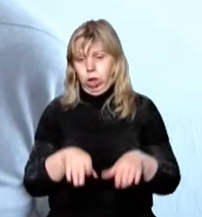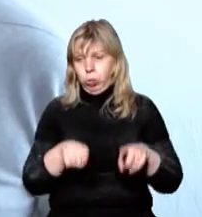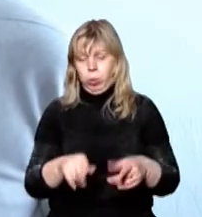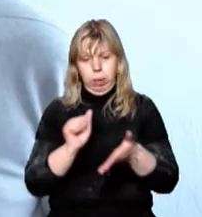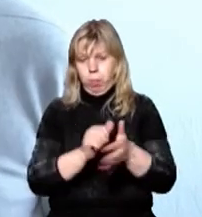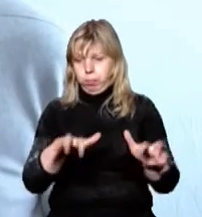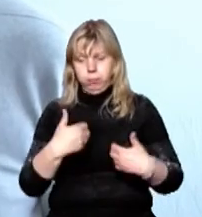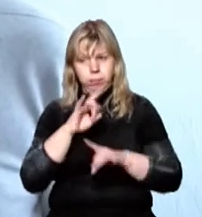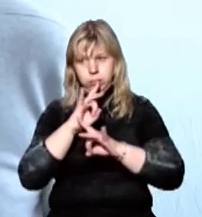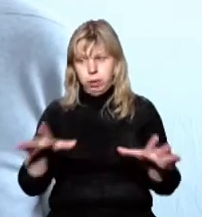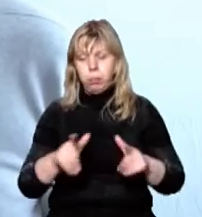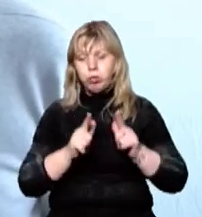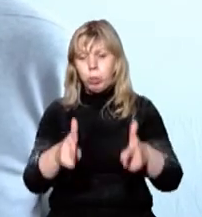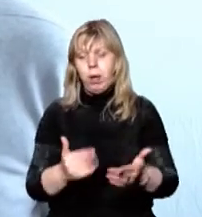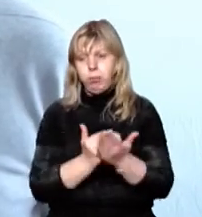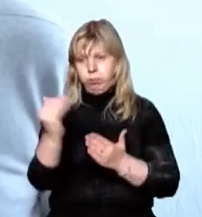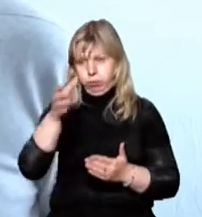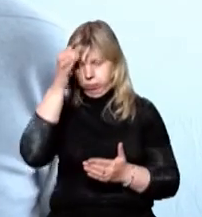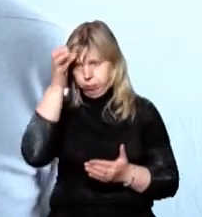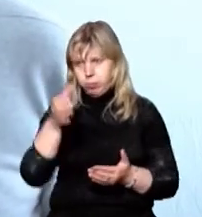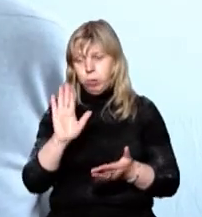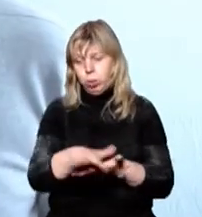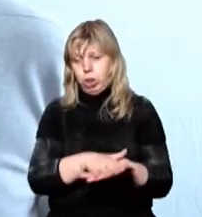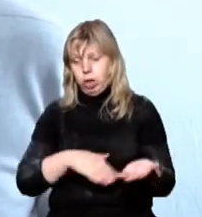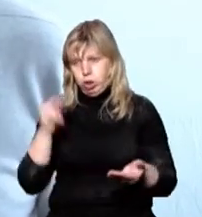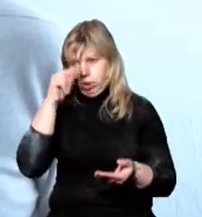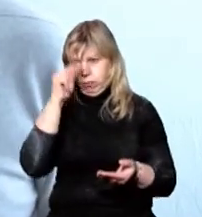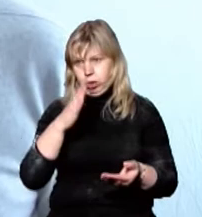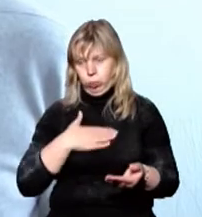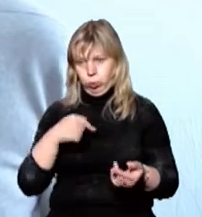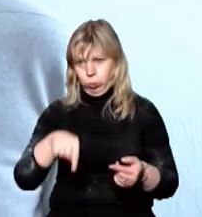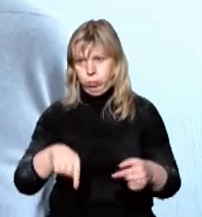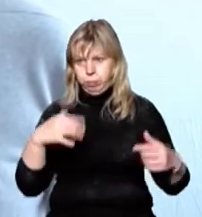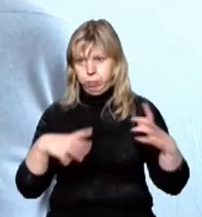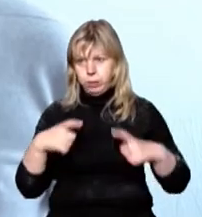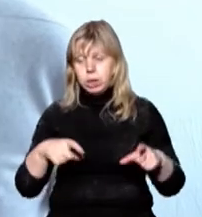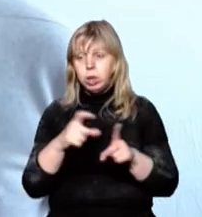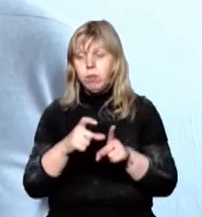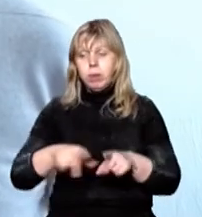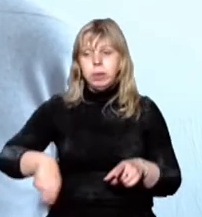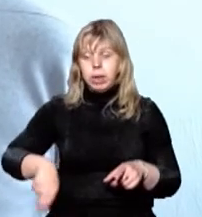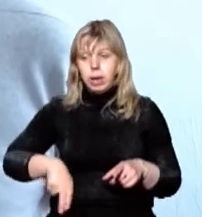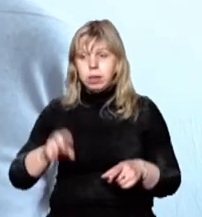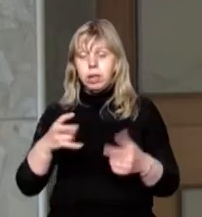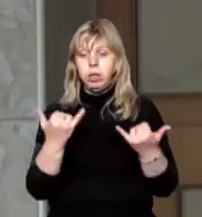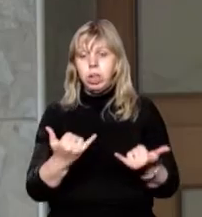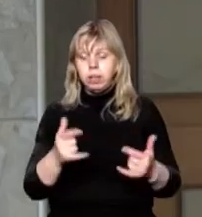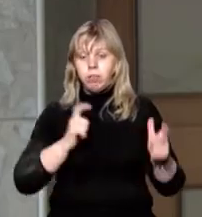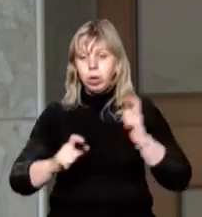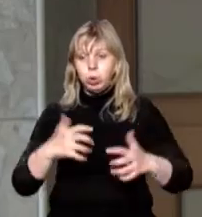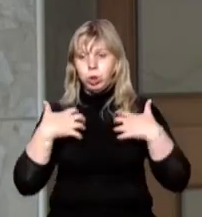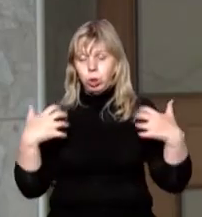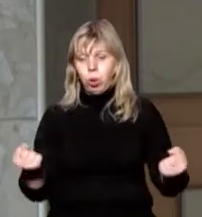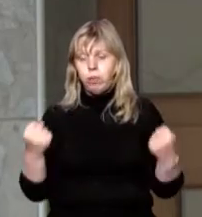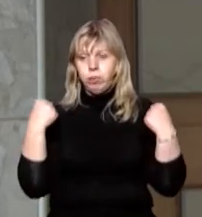дипломи не будуть, тому що вступають у нас в магістратуру і будуть далі навчатися на нашому факультеті. За словами Івана Миронюка, наразі на факультеті